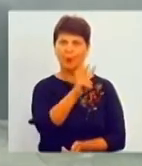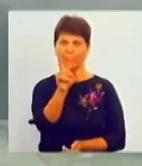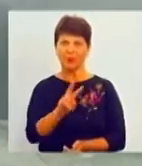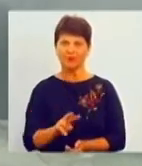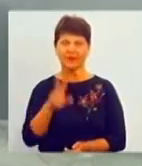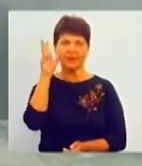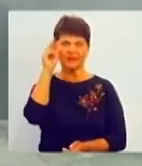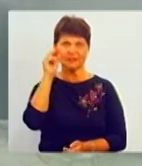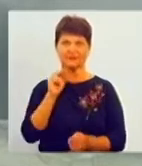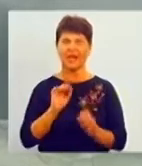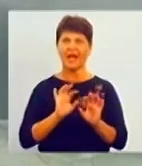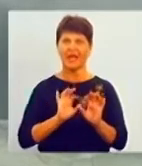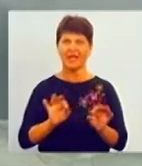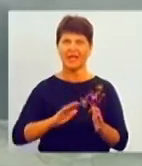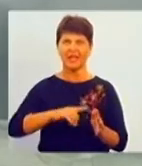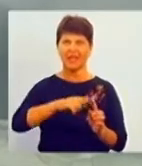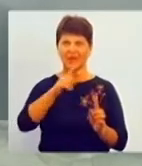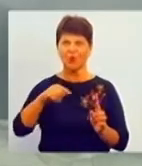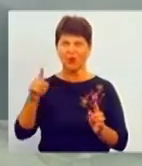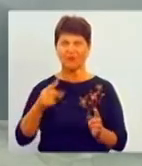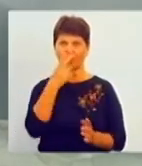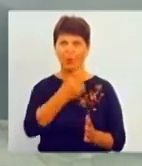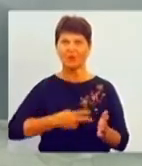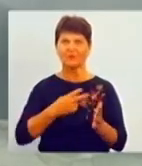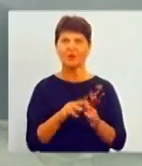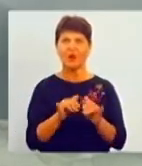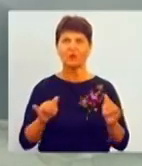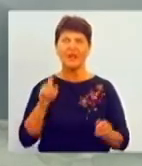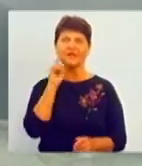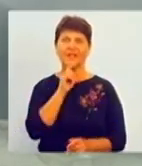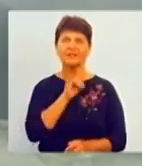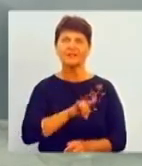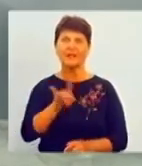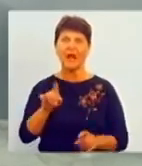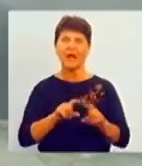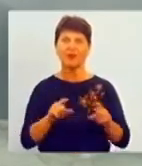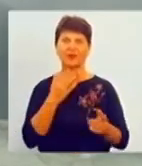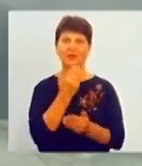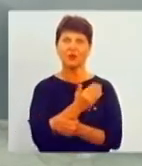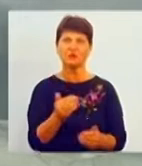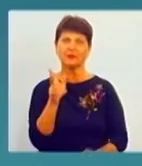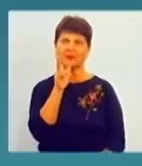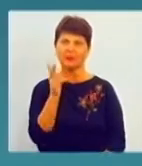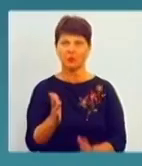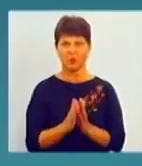цифри, певну інфографіку, яка продемонструє, як розвивається Вінницький аеропорт за останні три роки. Прошу.